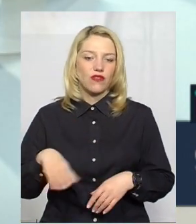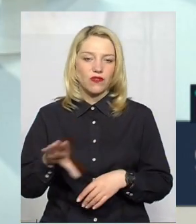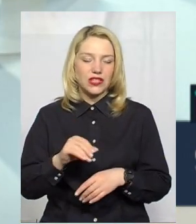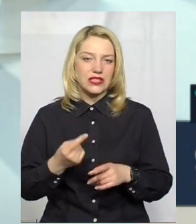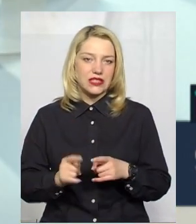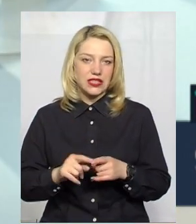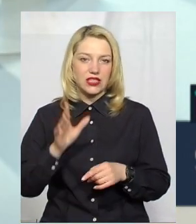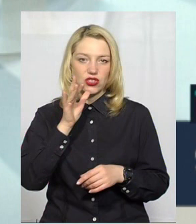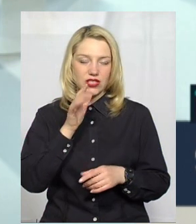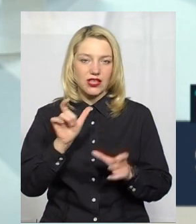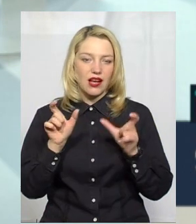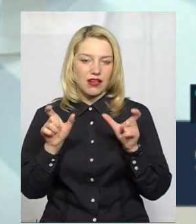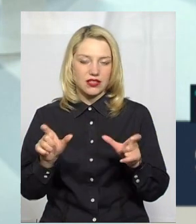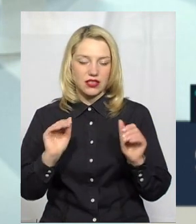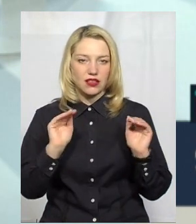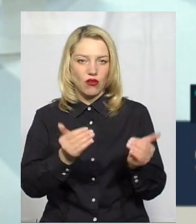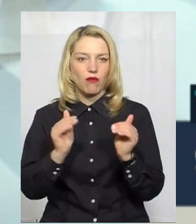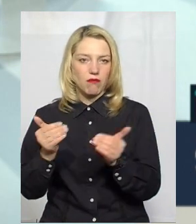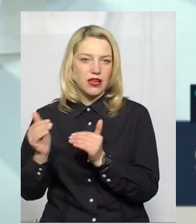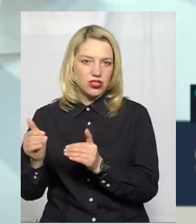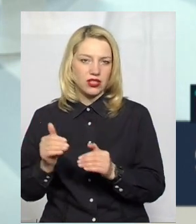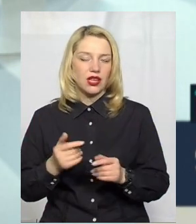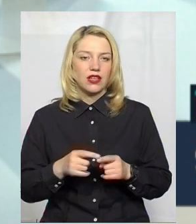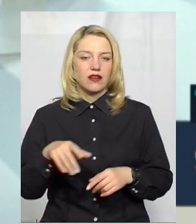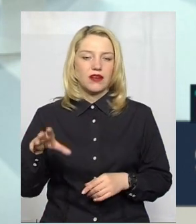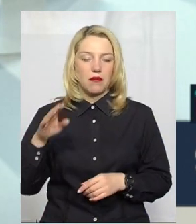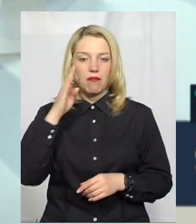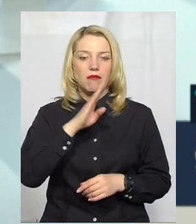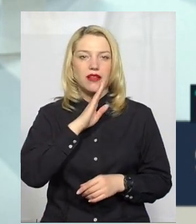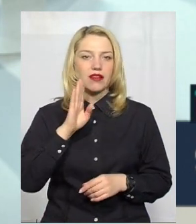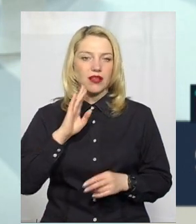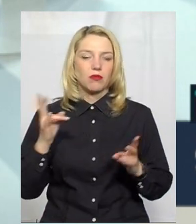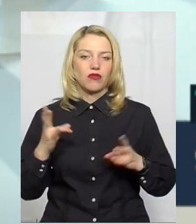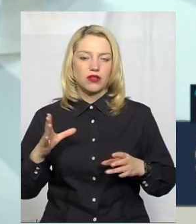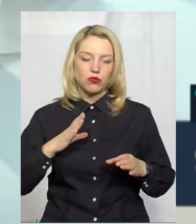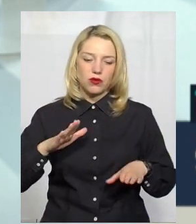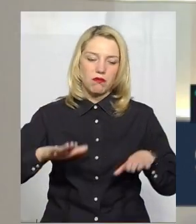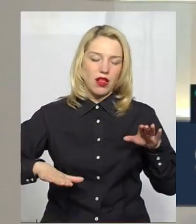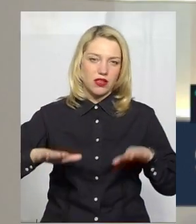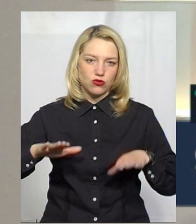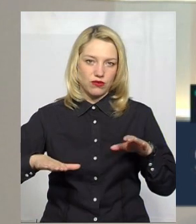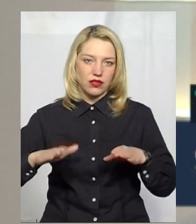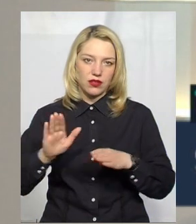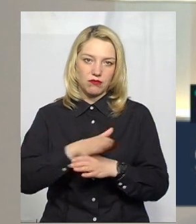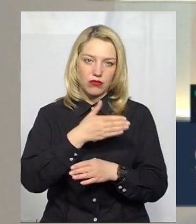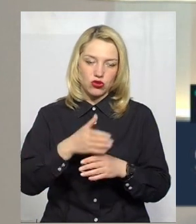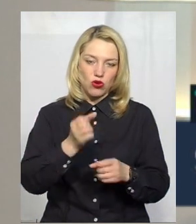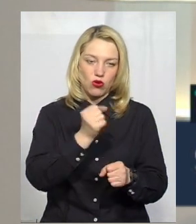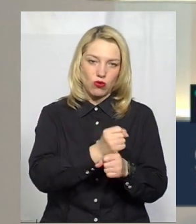карантинних обмежень батьки мусили балансувати між роботою,